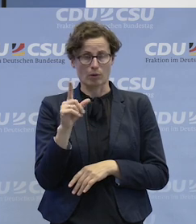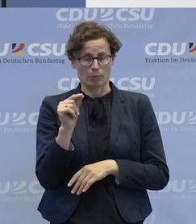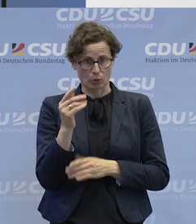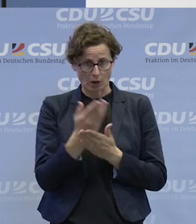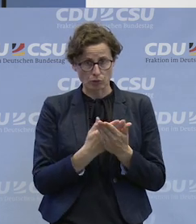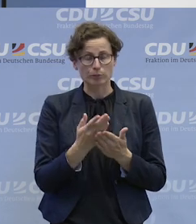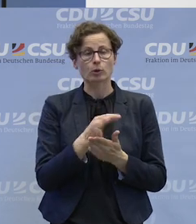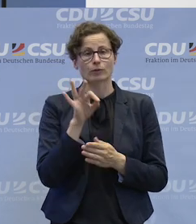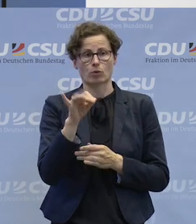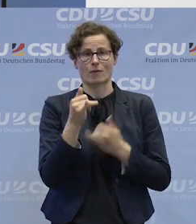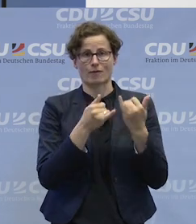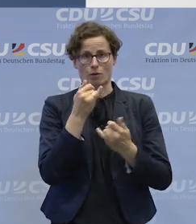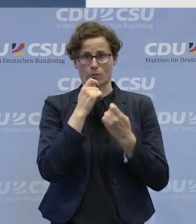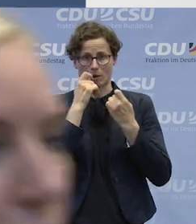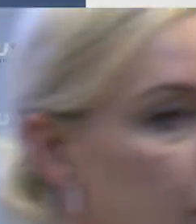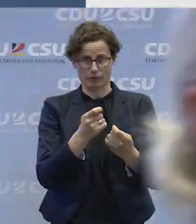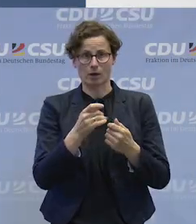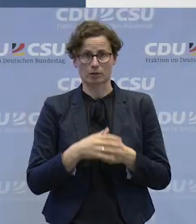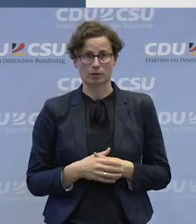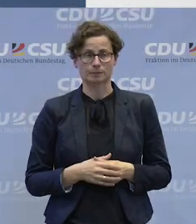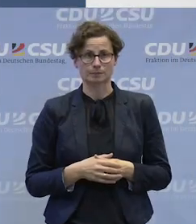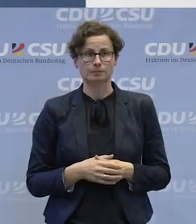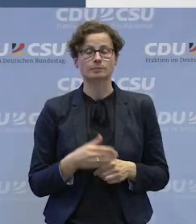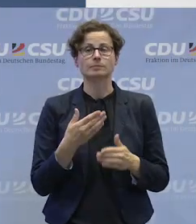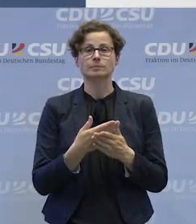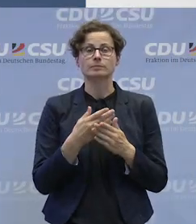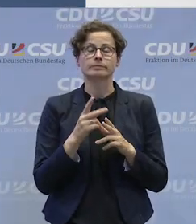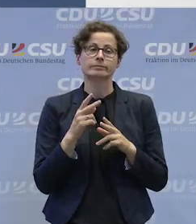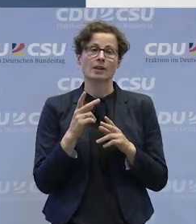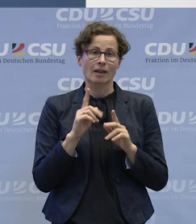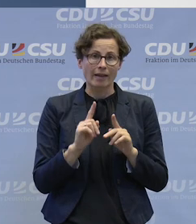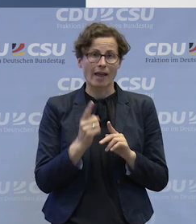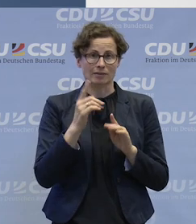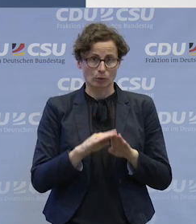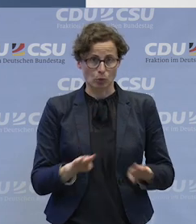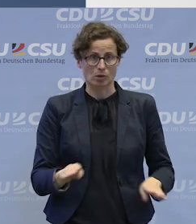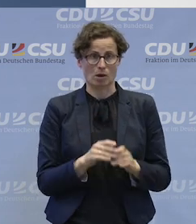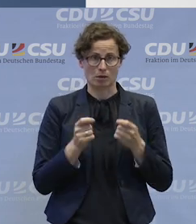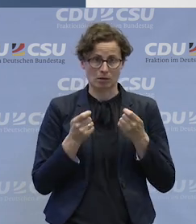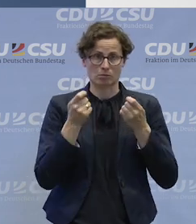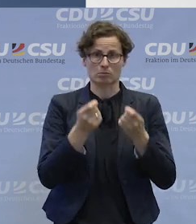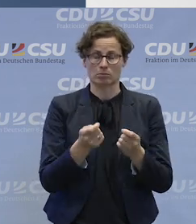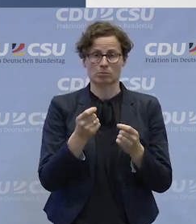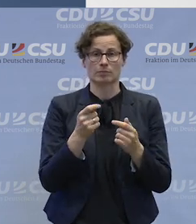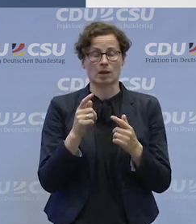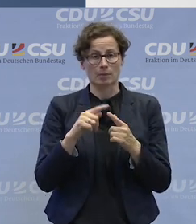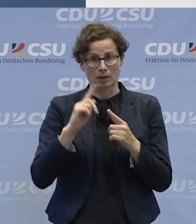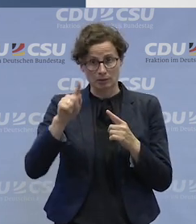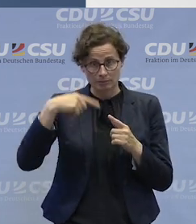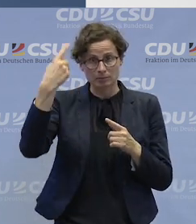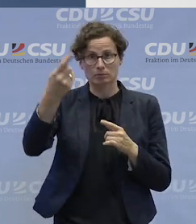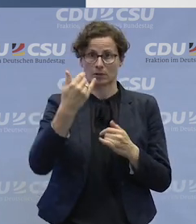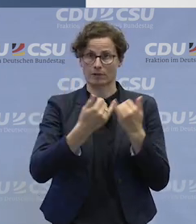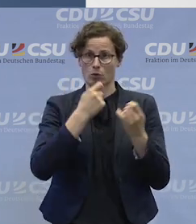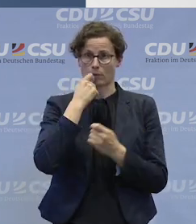Ausbildung gibt. Insofern ist, sage ich mal, der Anschub gegeben. Aber nachher ist auch die Frauenbeauftragte wie